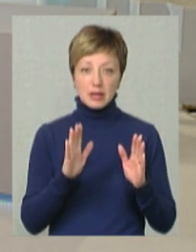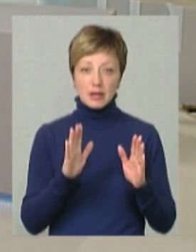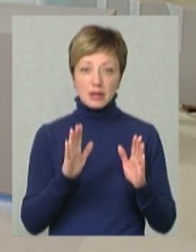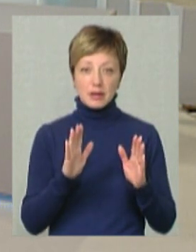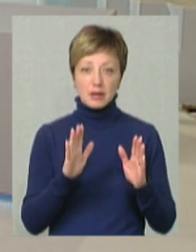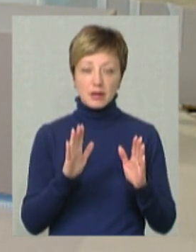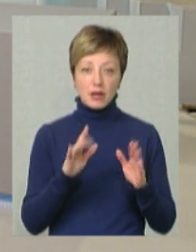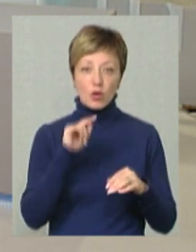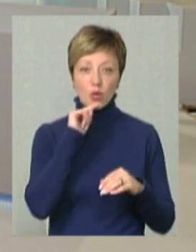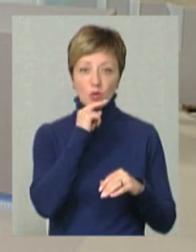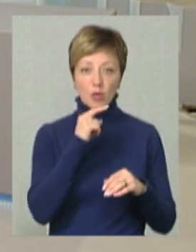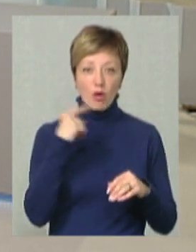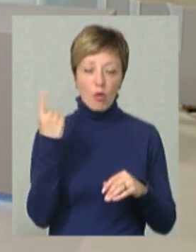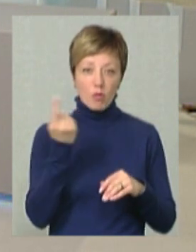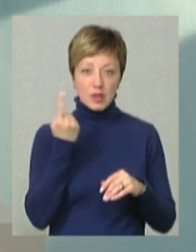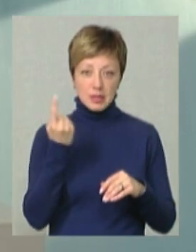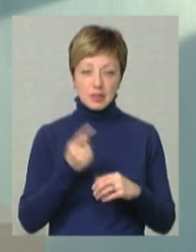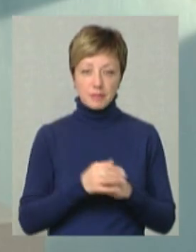України, не тільки економіку краю.